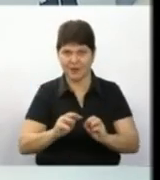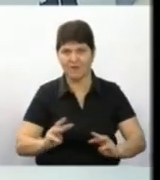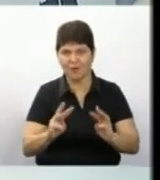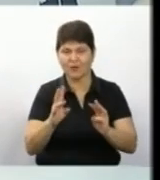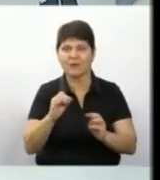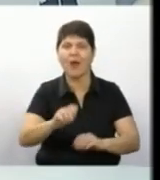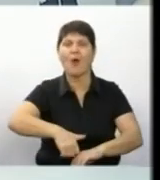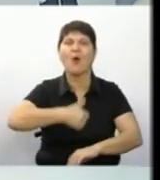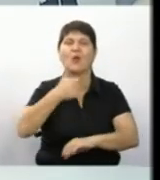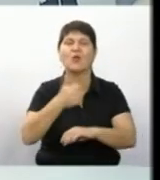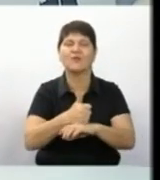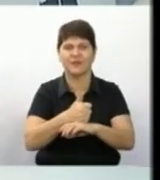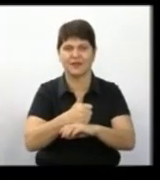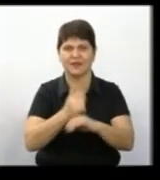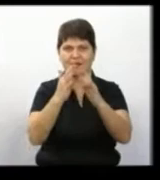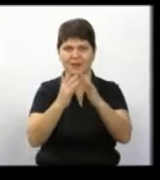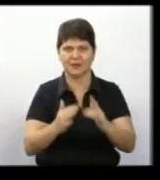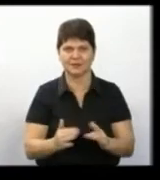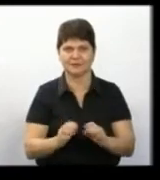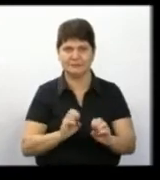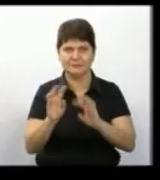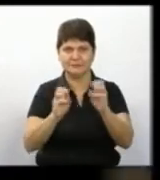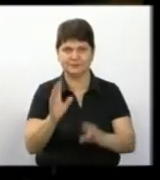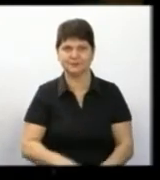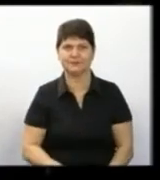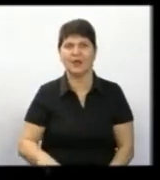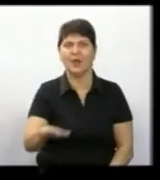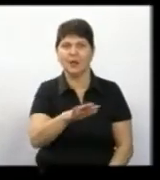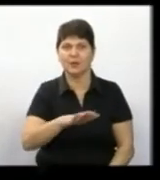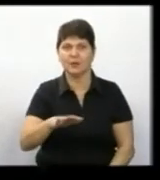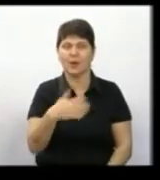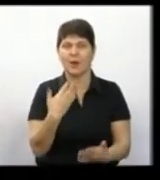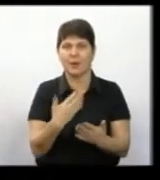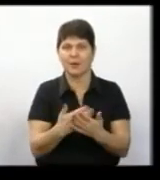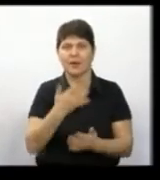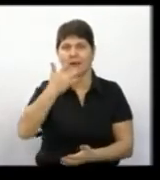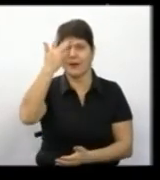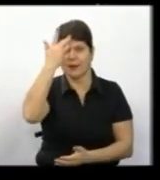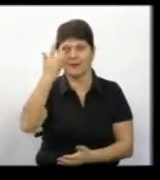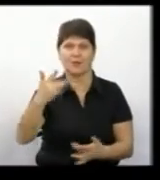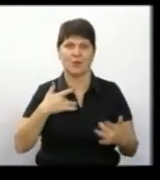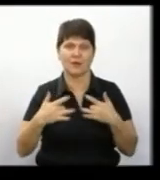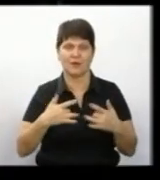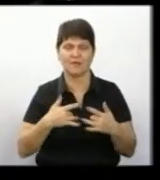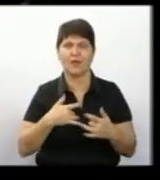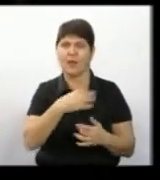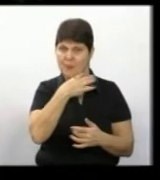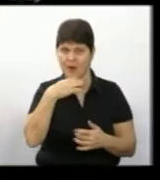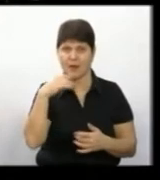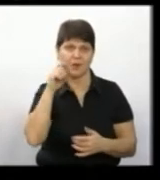на головній ялинці? На площі плялівного театру зібралося чимало віннича.